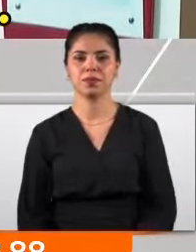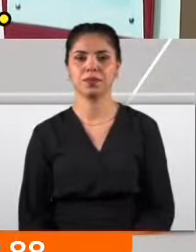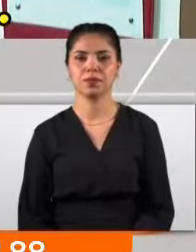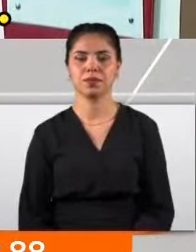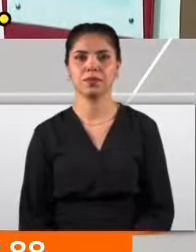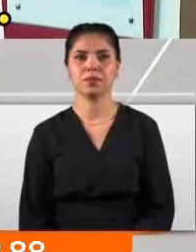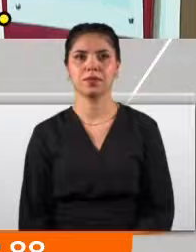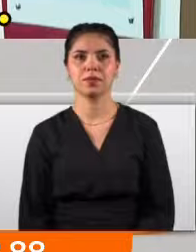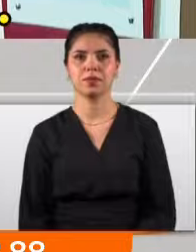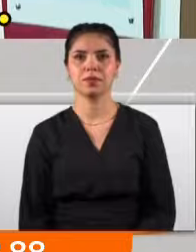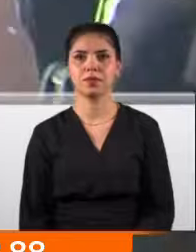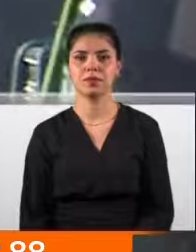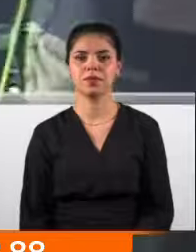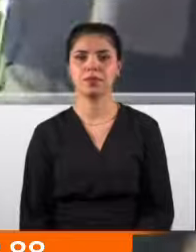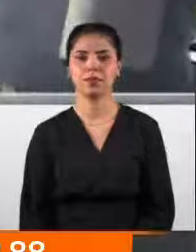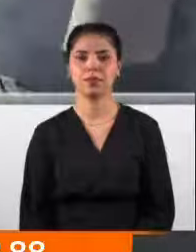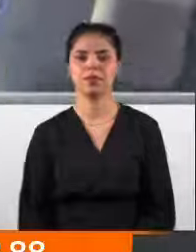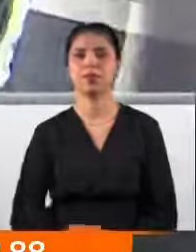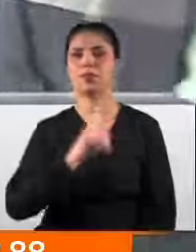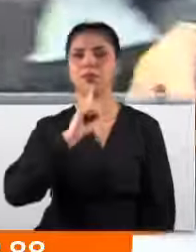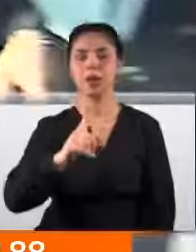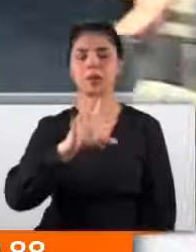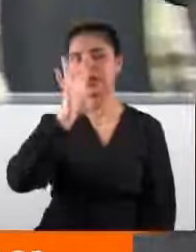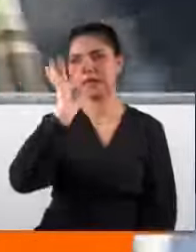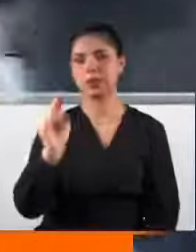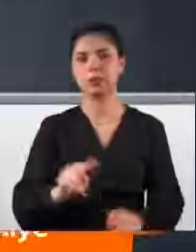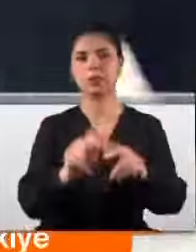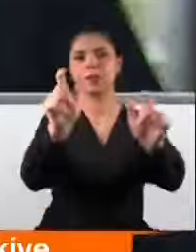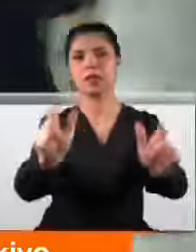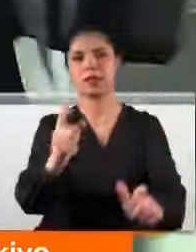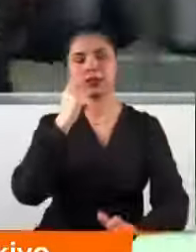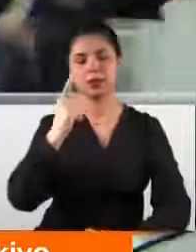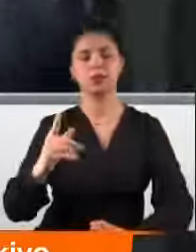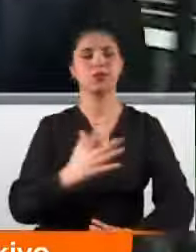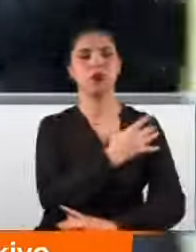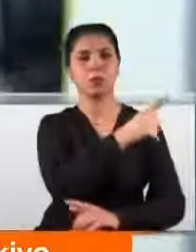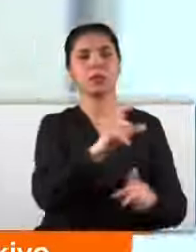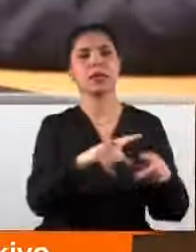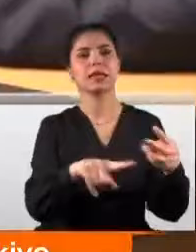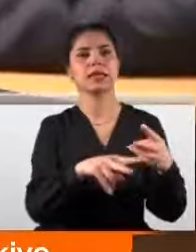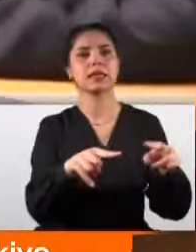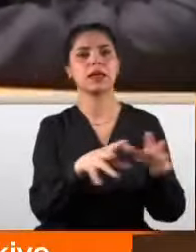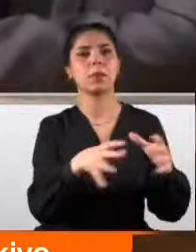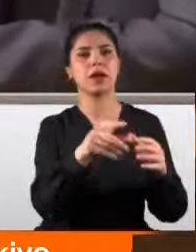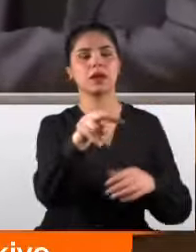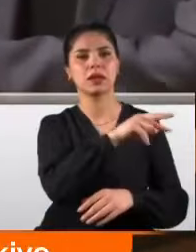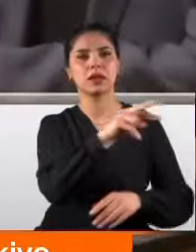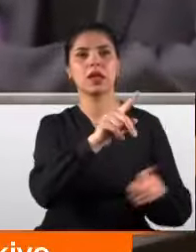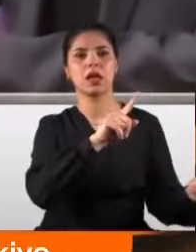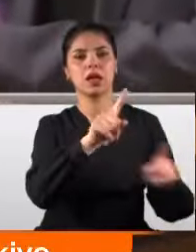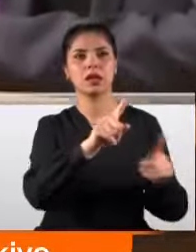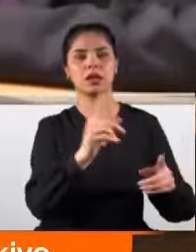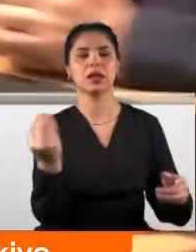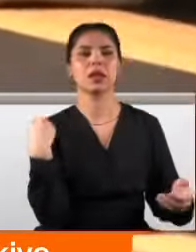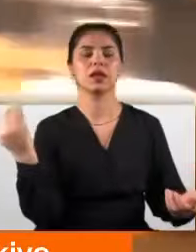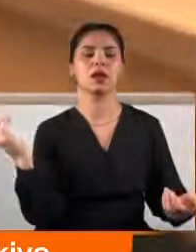bu mücadeleyi yürütmek gerekiyor. Talimat Kandil'den geldi. CHP ve DEM Parti arasındaki pazarlıkta yeni perde açıldı.